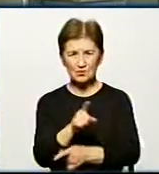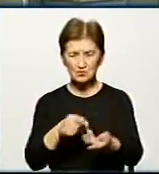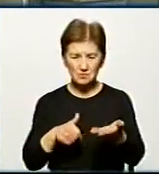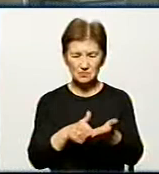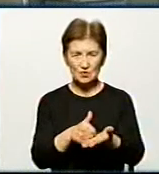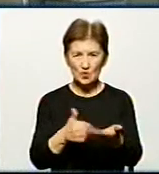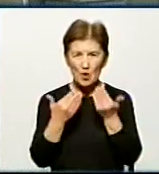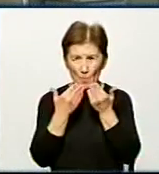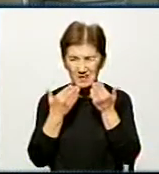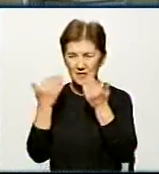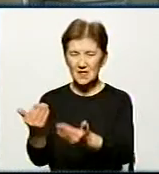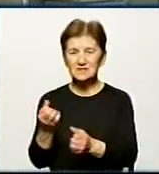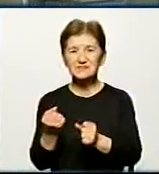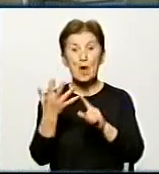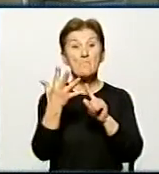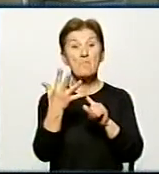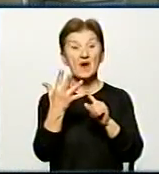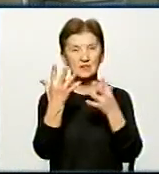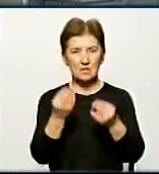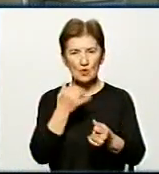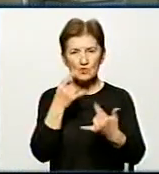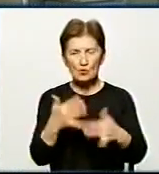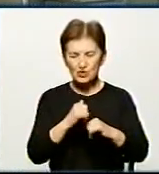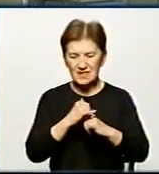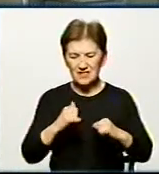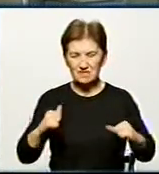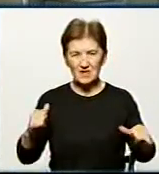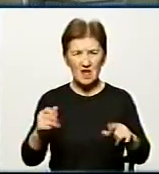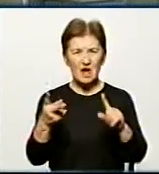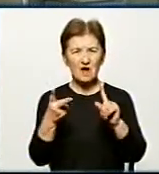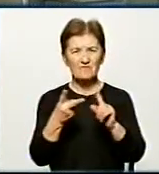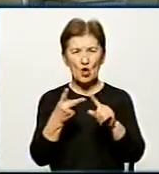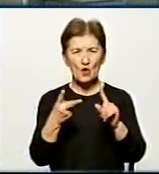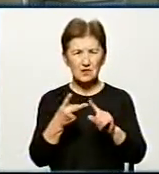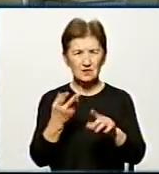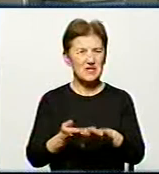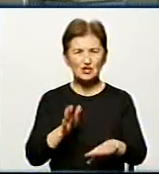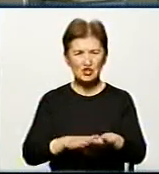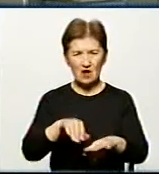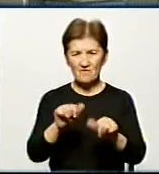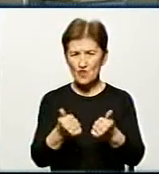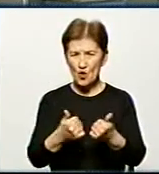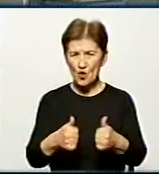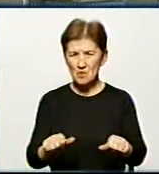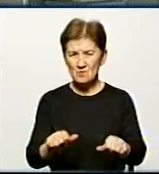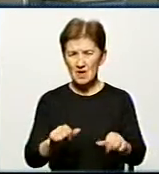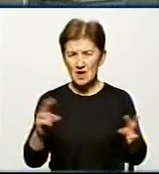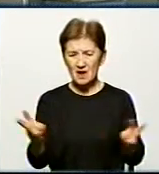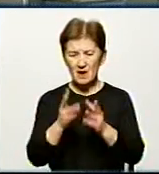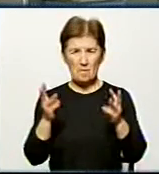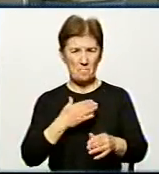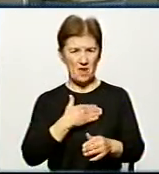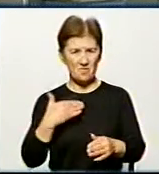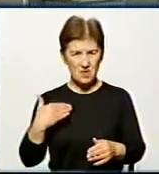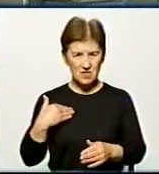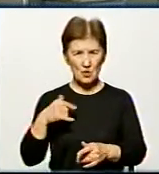захворюваності, коли у неї розвелася тяжка форма двобічної субтотальної бактеріально-вірусної пневмонії. Вона